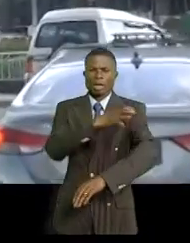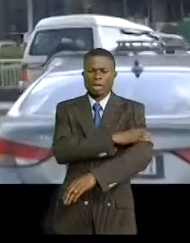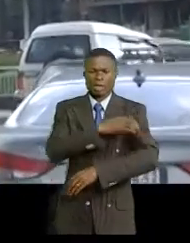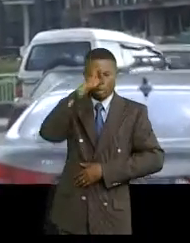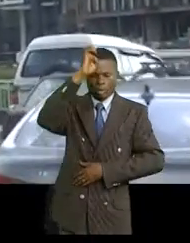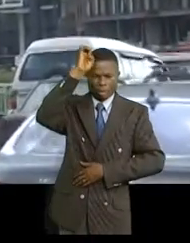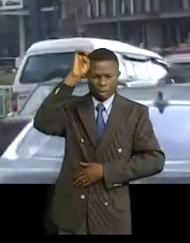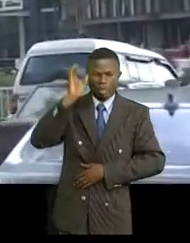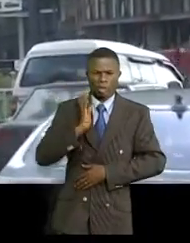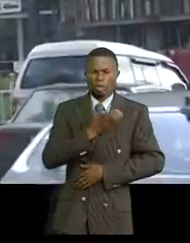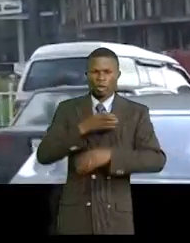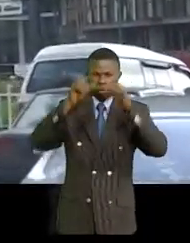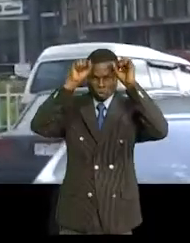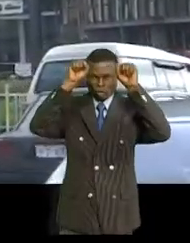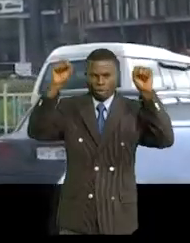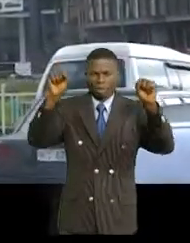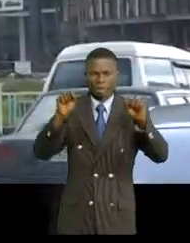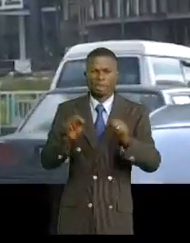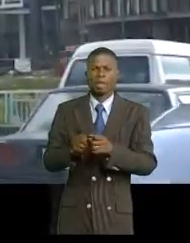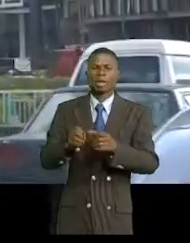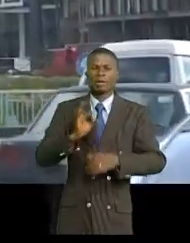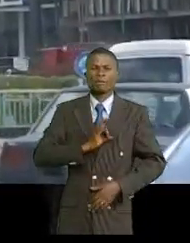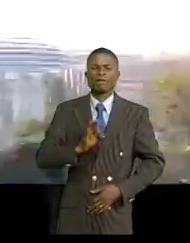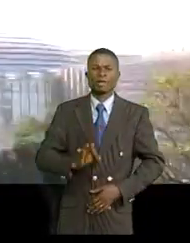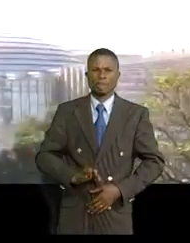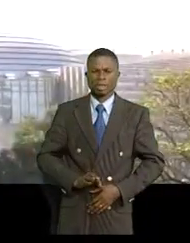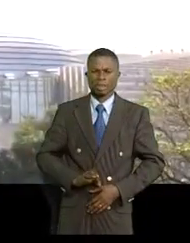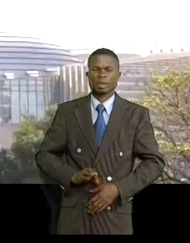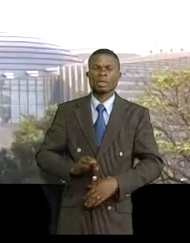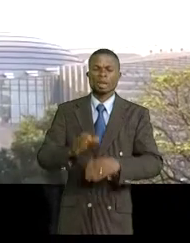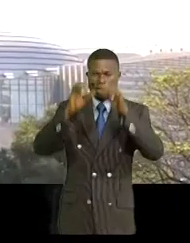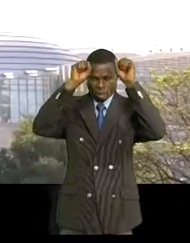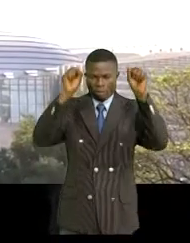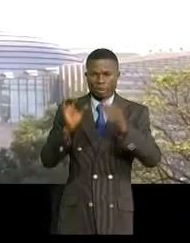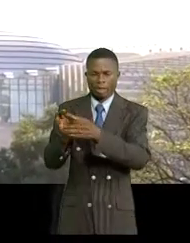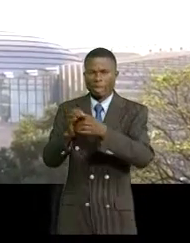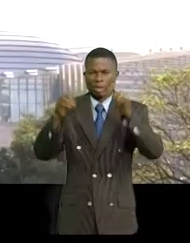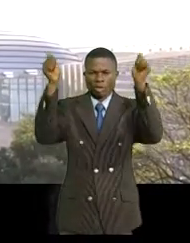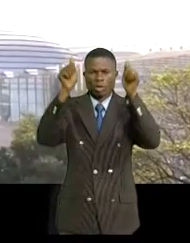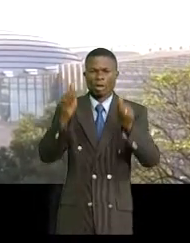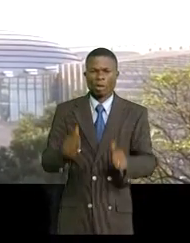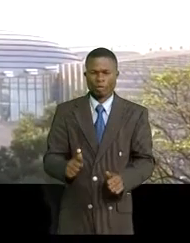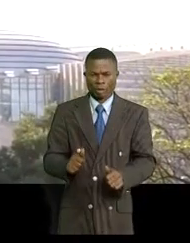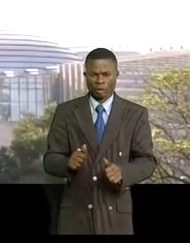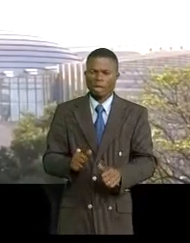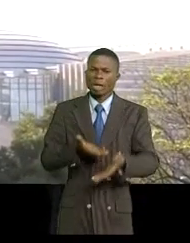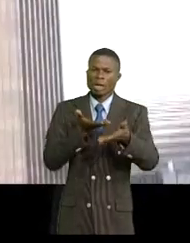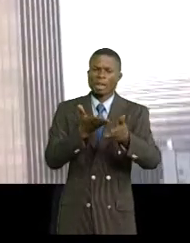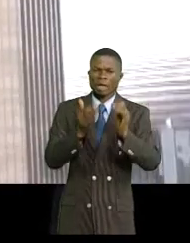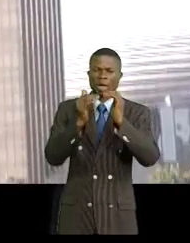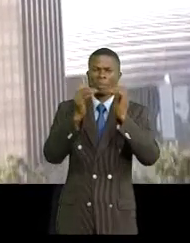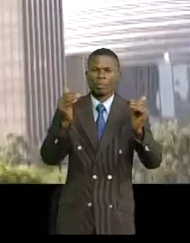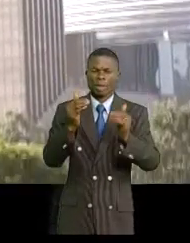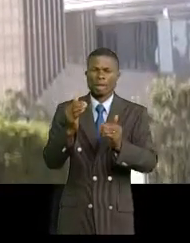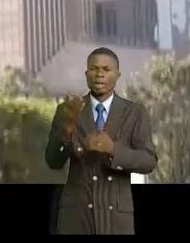de l'État président en exercice des millions africaines, Félix-Antoine Tiseke de Tulumbo, qui assure la médiation entre les